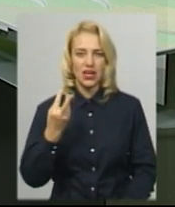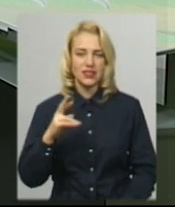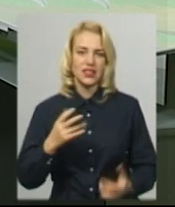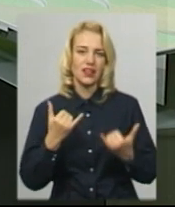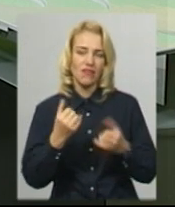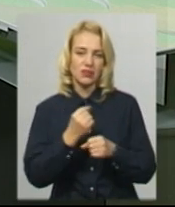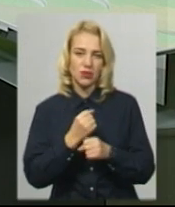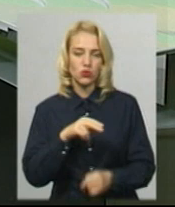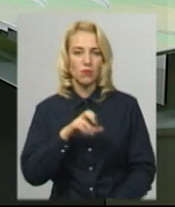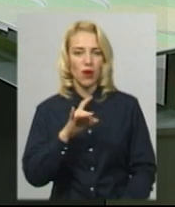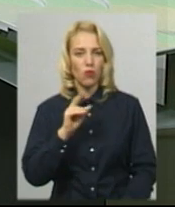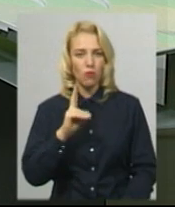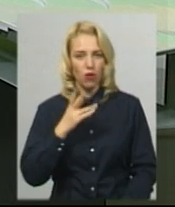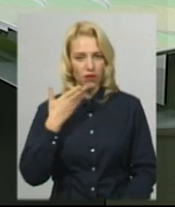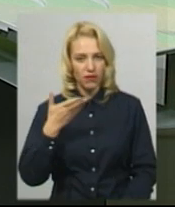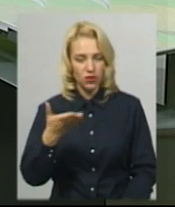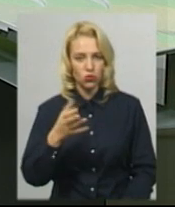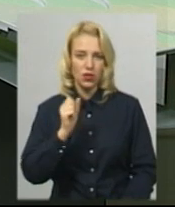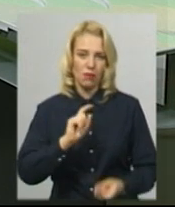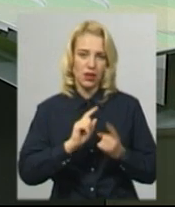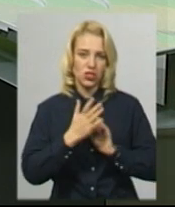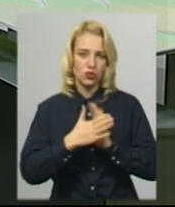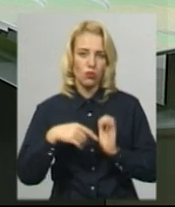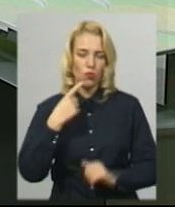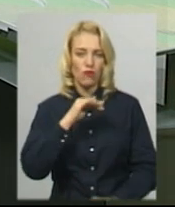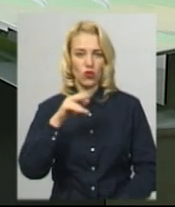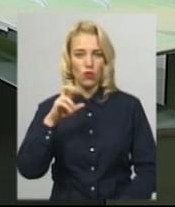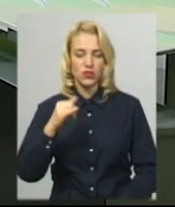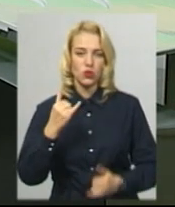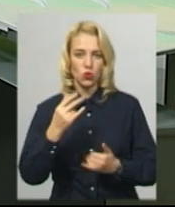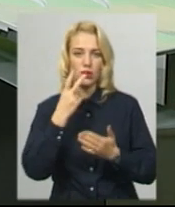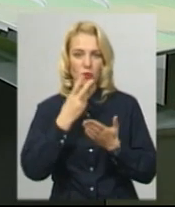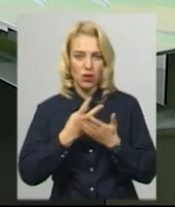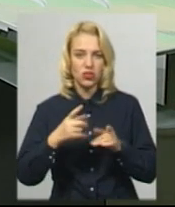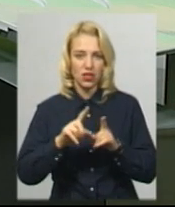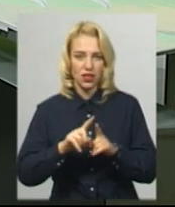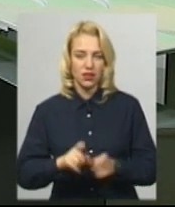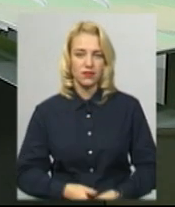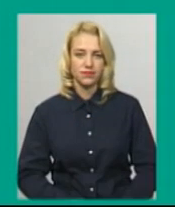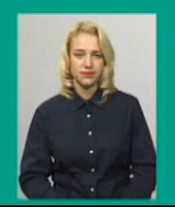ведуча Світлана Поробук, на жестову мову перекладає Оксана Фіновська. Сьогодні у випуску ви побачите…